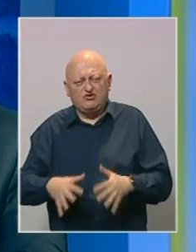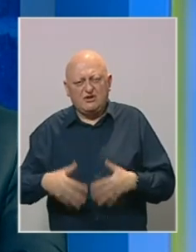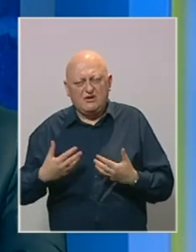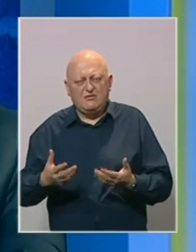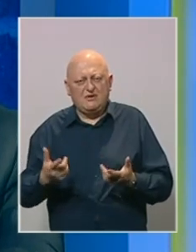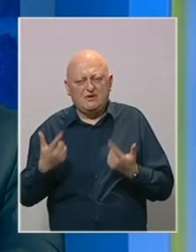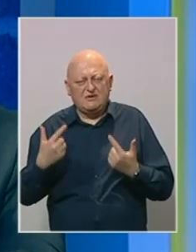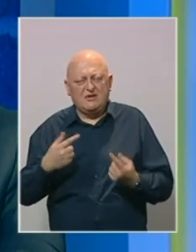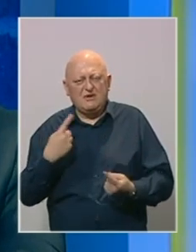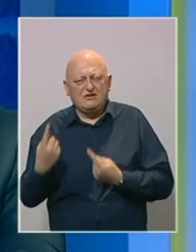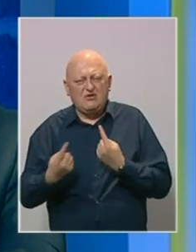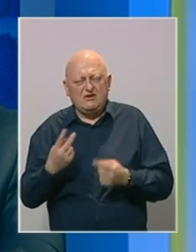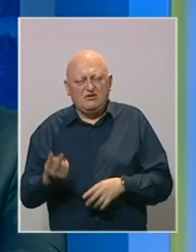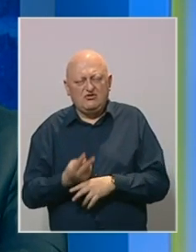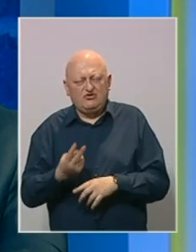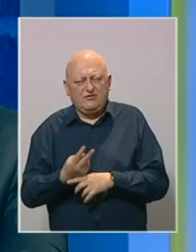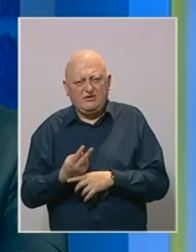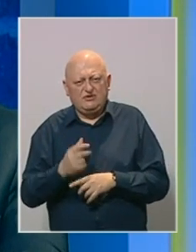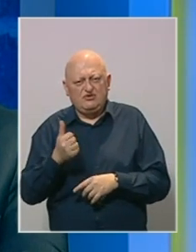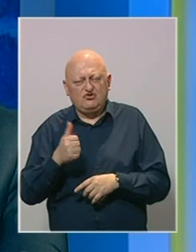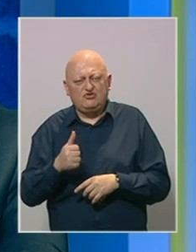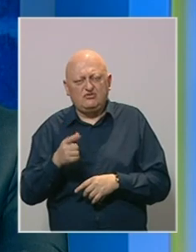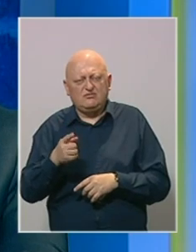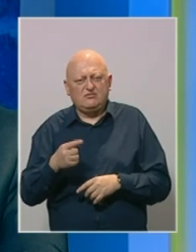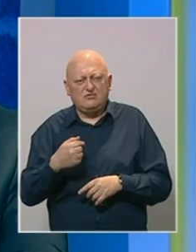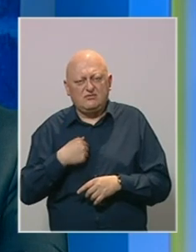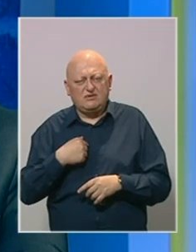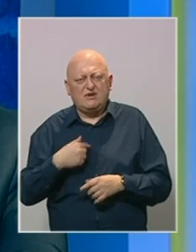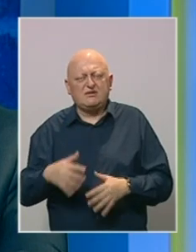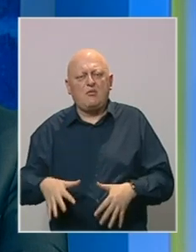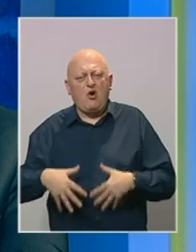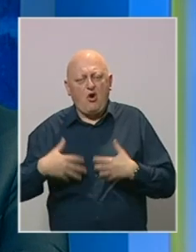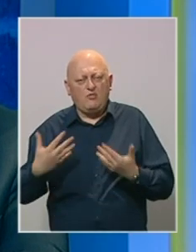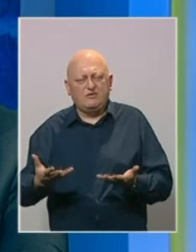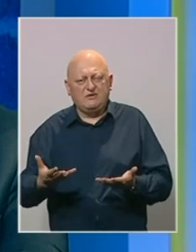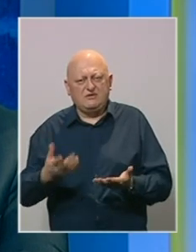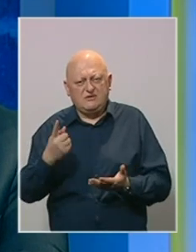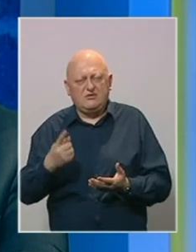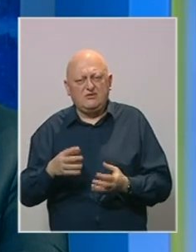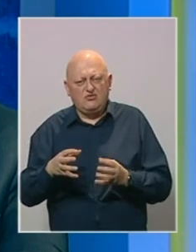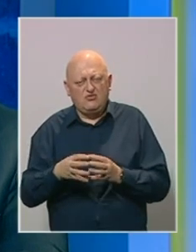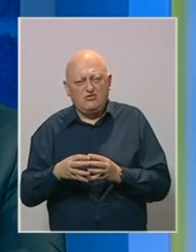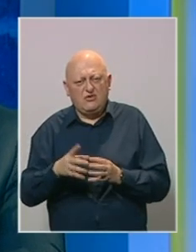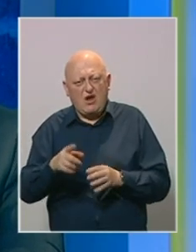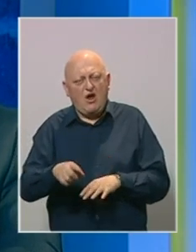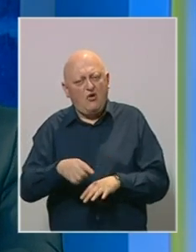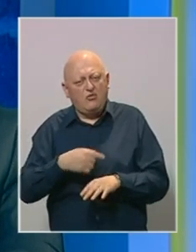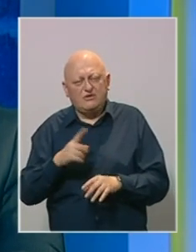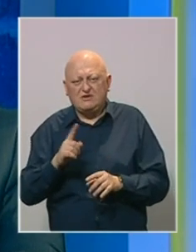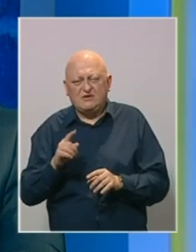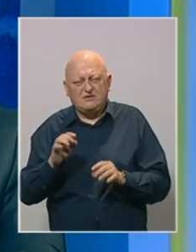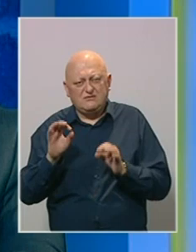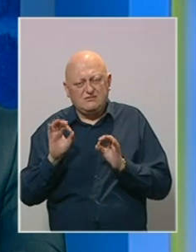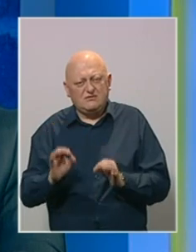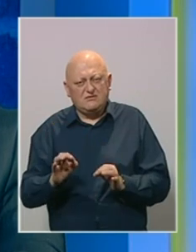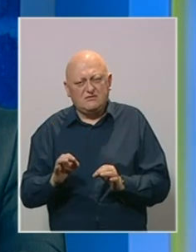klima, situacija u zemlji. Tako da ja sam optimista da ćemo još u jednoj rundi zadržati, ali ako ovo potraje nisam siguran da ćemo